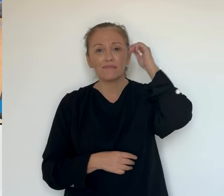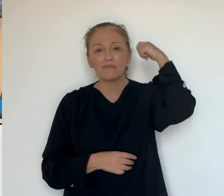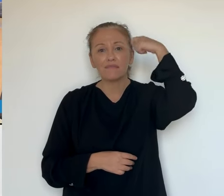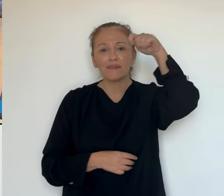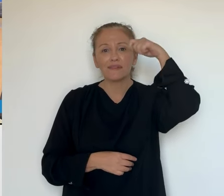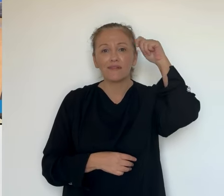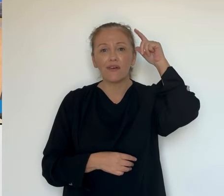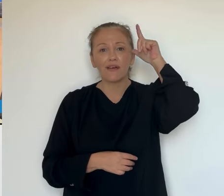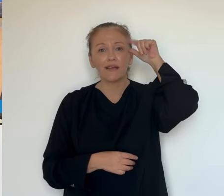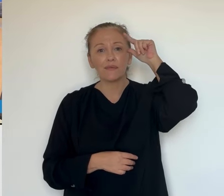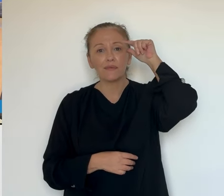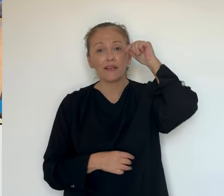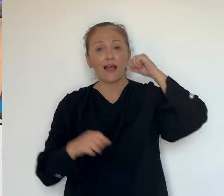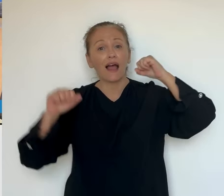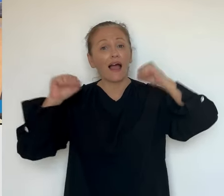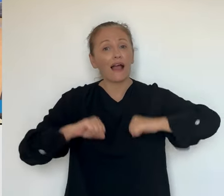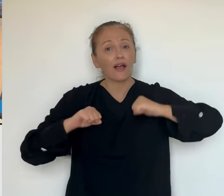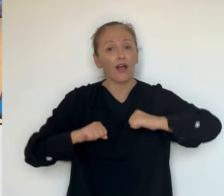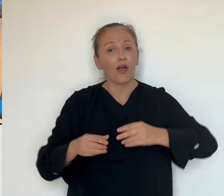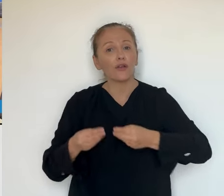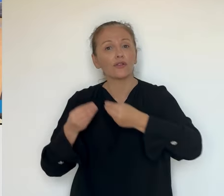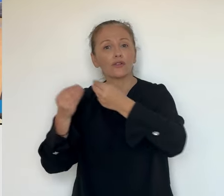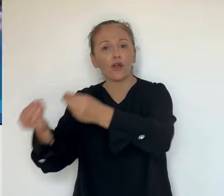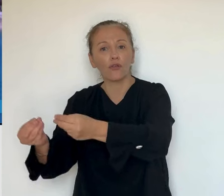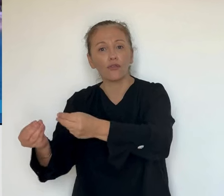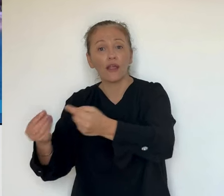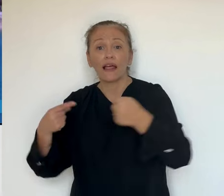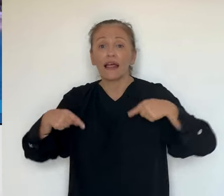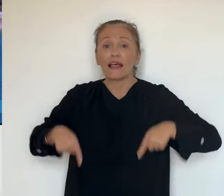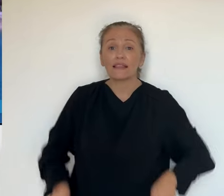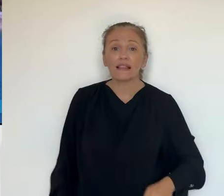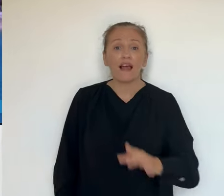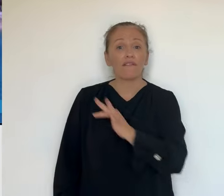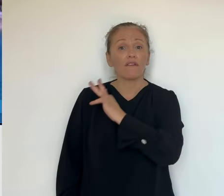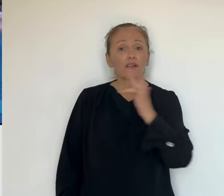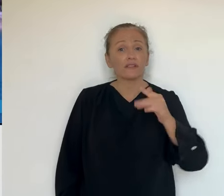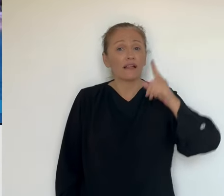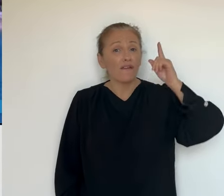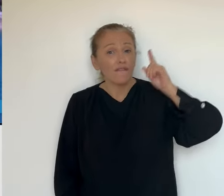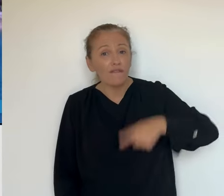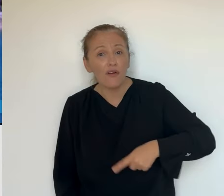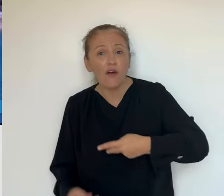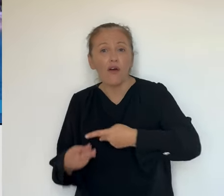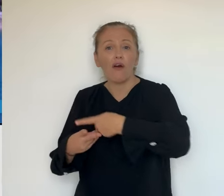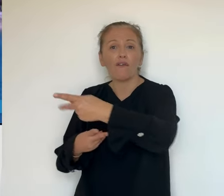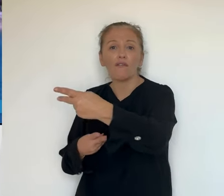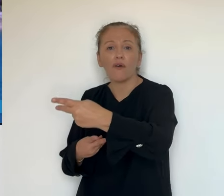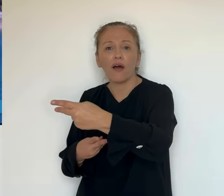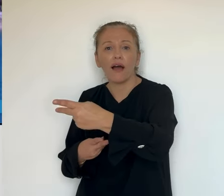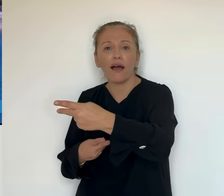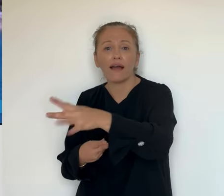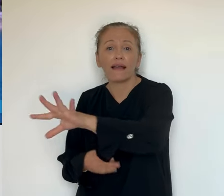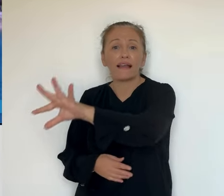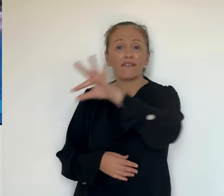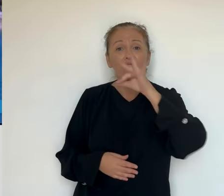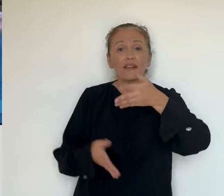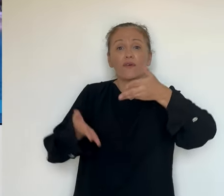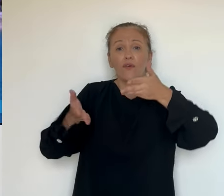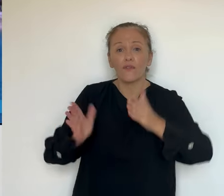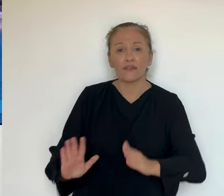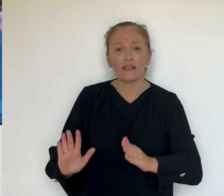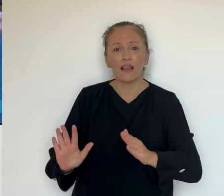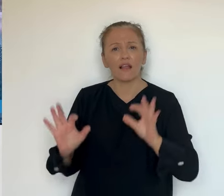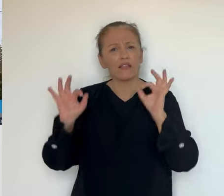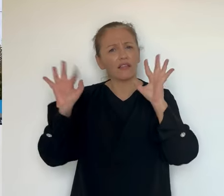qui tarde à transmettre l'invitation de l'État français comme le veut le protocole. Les précisions de Marc-Antoine Rénouch avec Mathias Vendry.